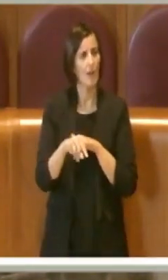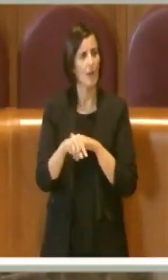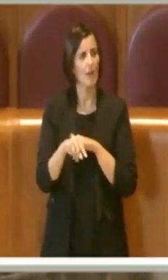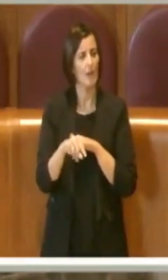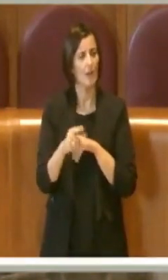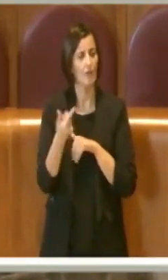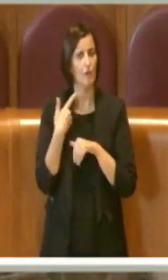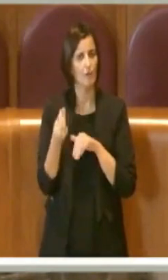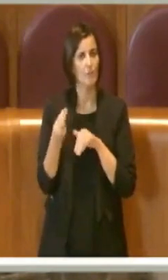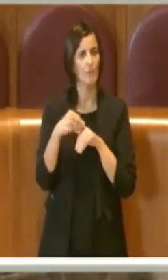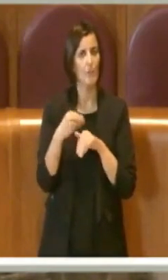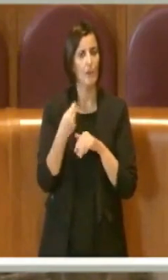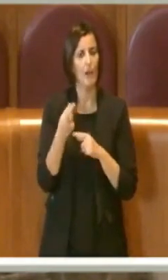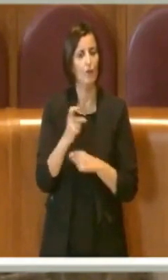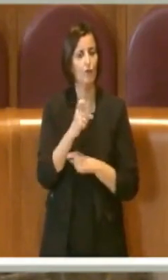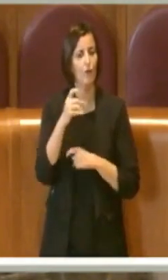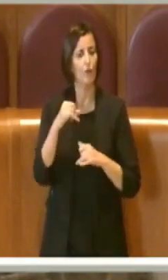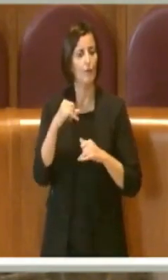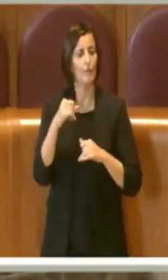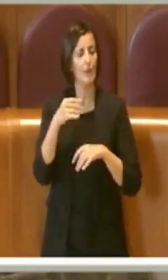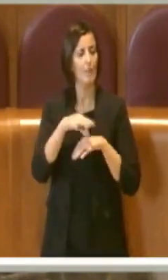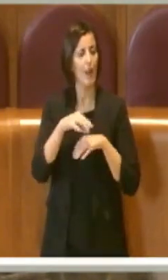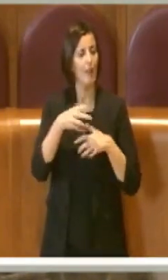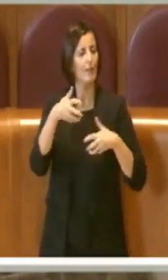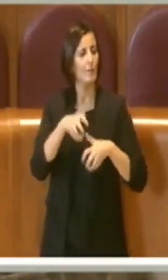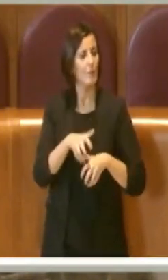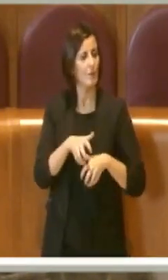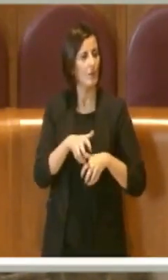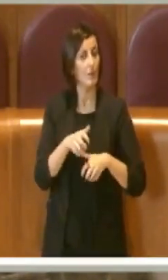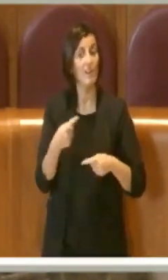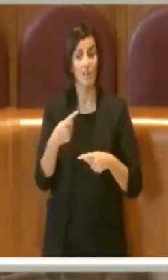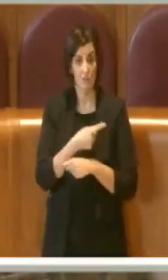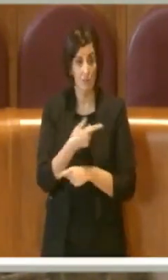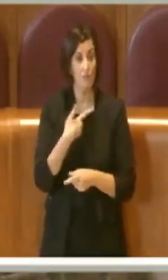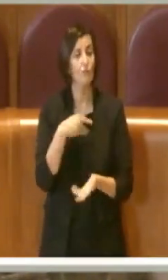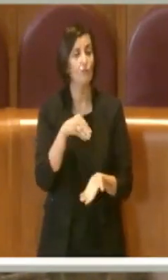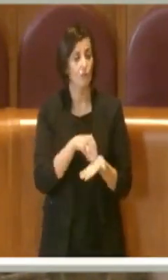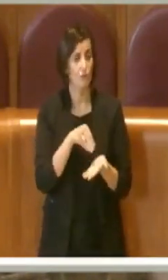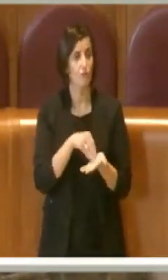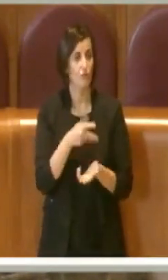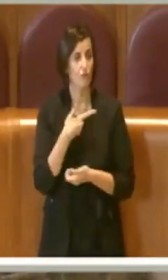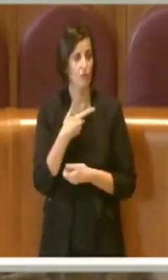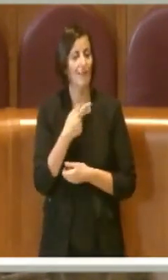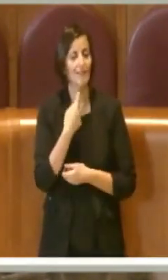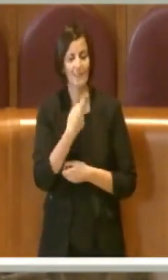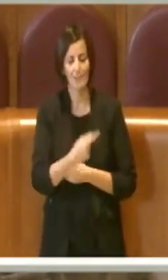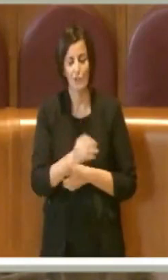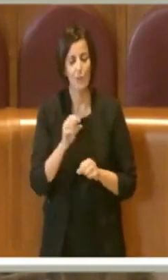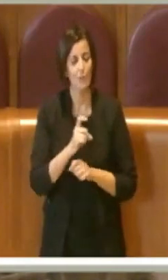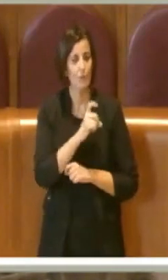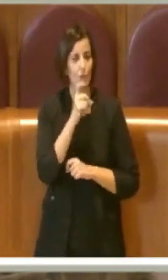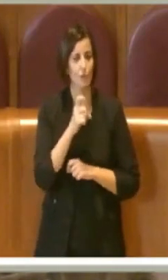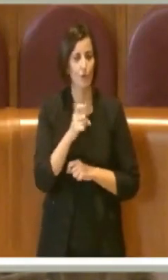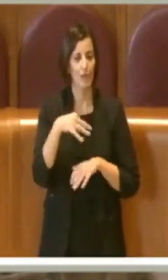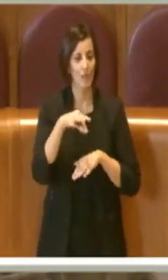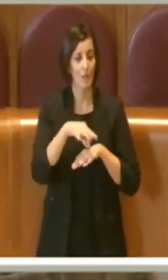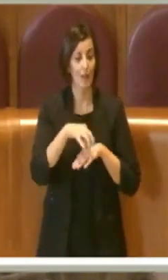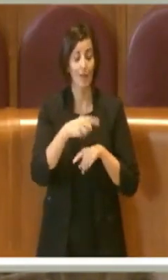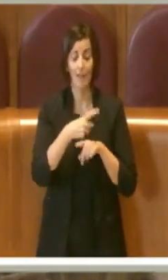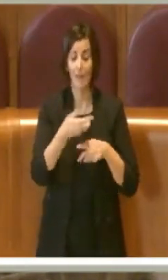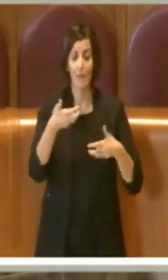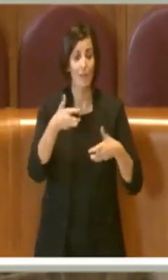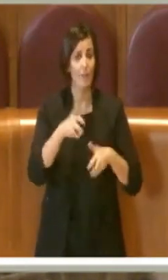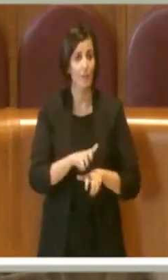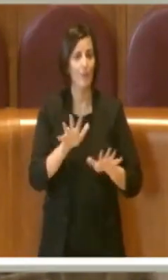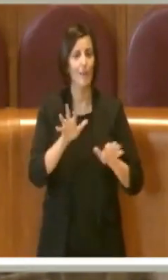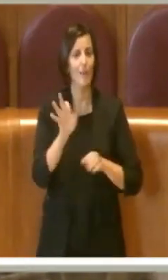i giorni di malattia. Ma invece c'è, esplicitamente. Si dice che i giorni di malattia devono diminuire